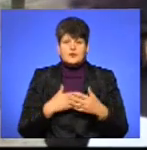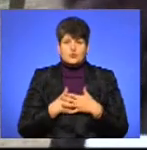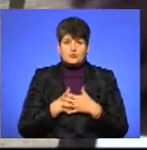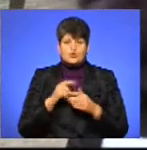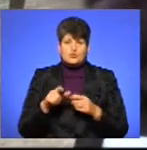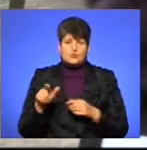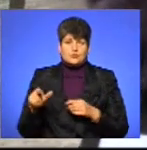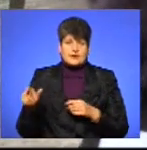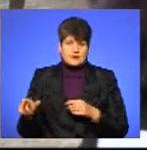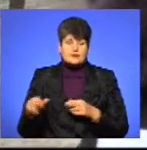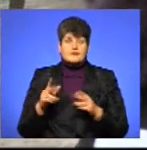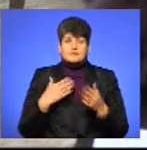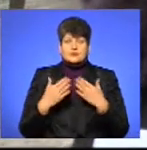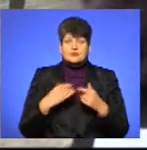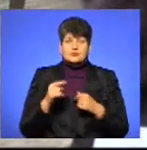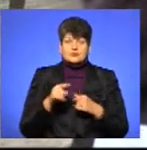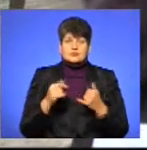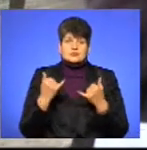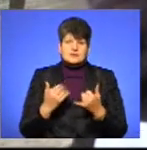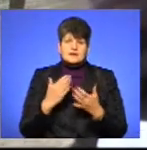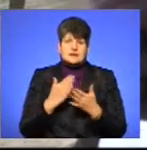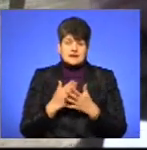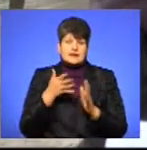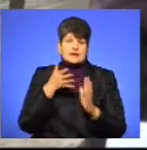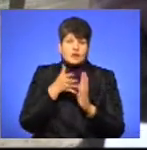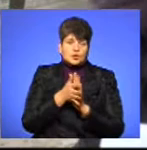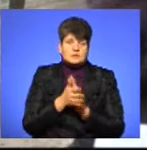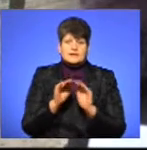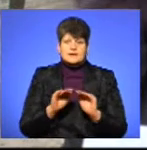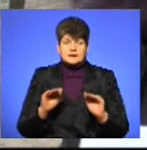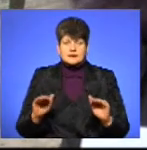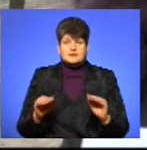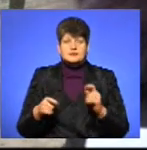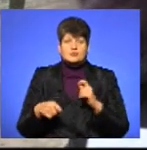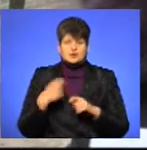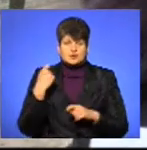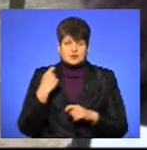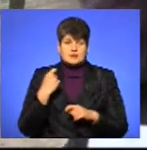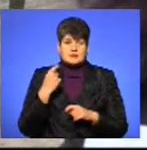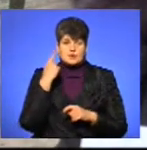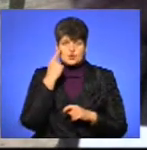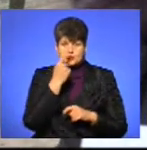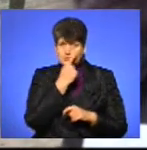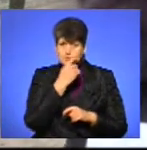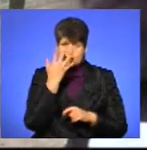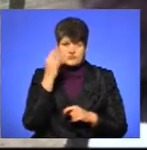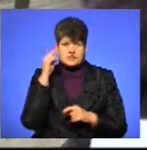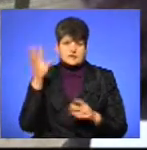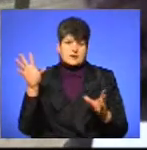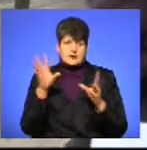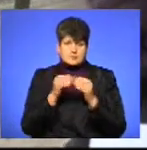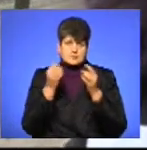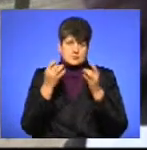людей. Як ви ставитесь до того, що зараз відбувається інклюзія і дітки з порушенням зору або сліпів навчаються звичайними дітьми?